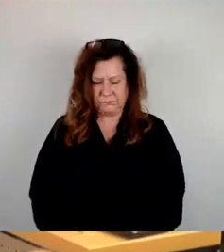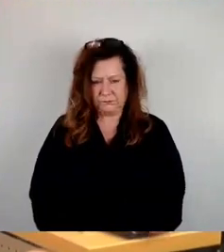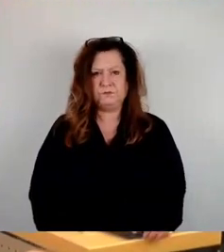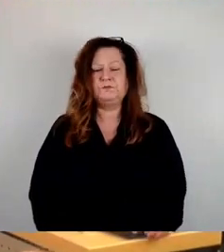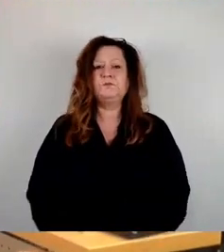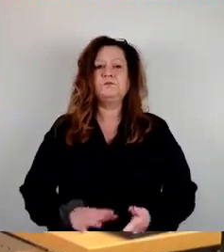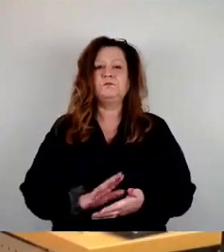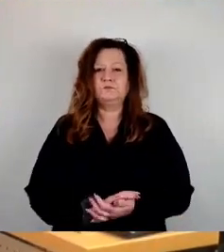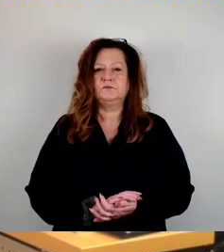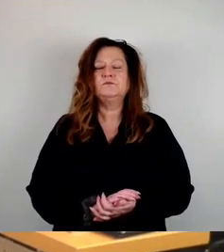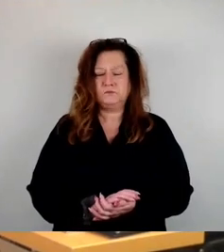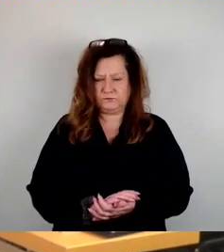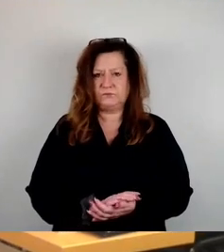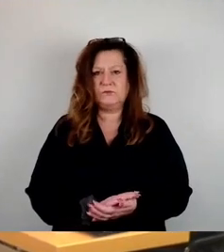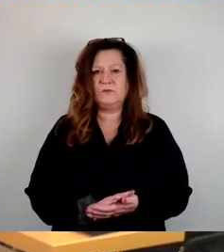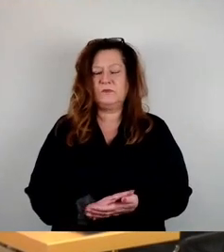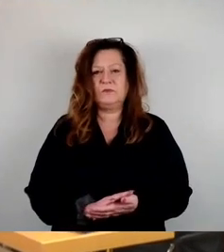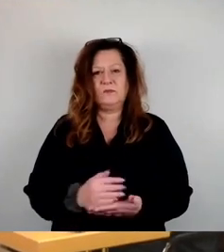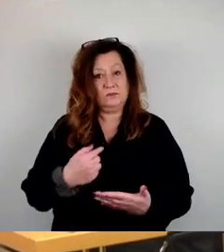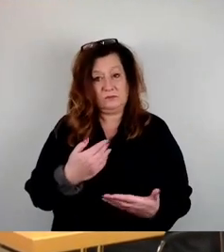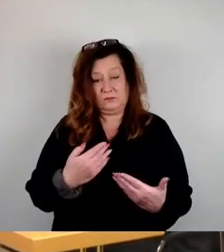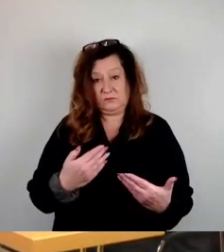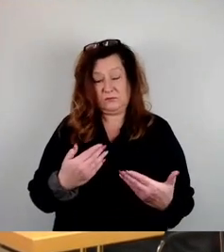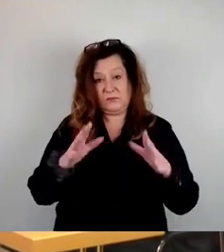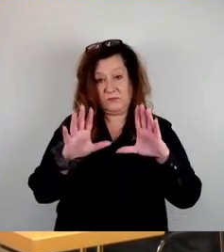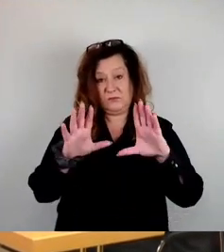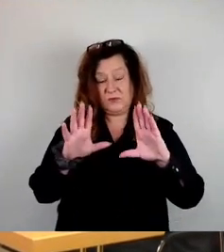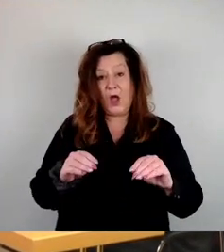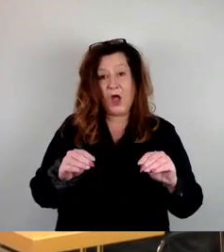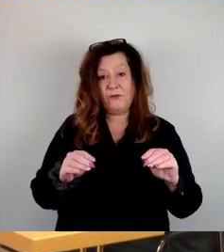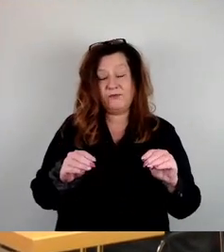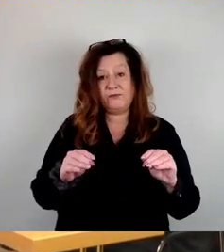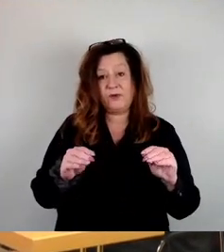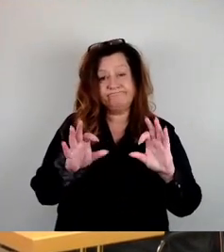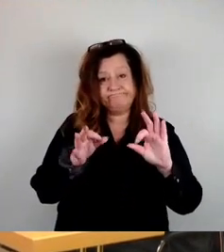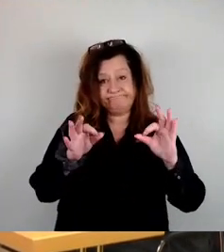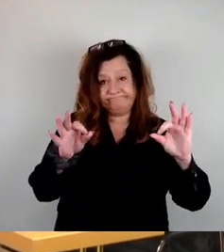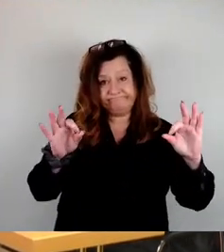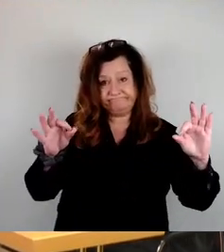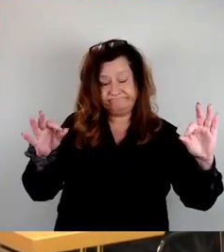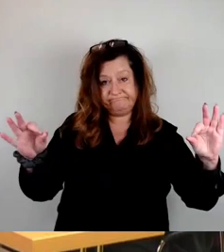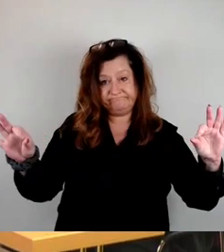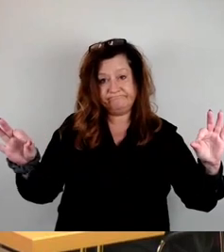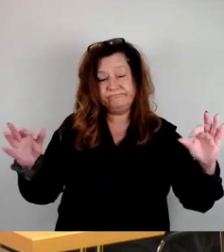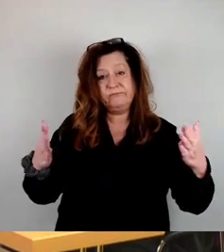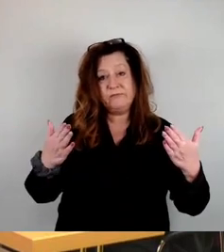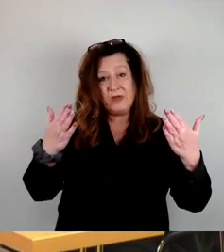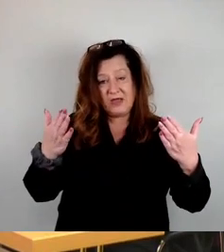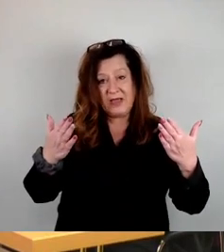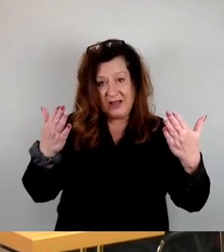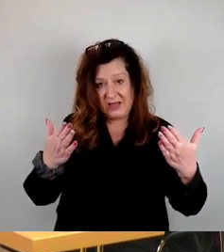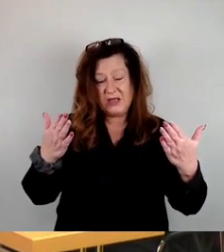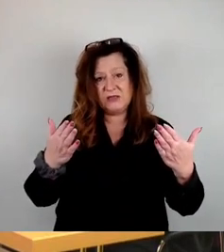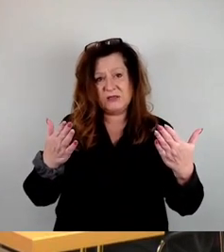Also ich darf die Verpflichtungsformel, wie wir das ja schon kennen, verlesen. Meine Dietmar Hasler müsste es auch mittlerweile